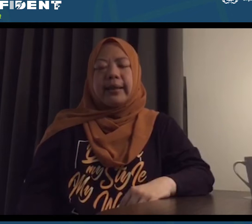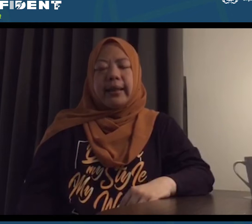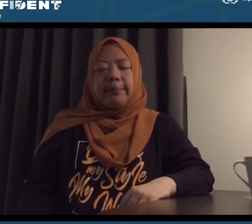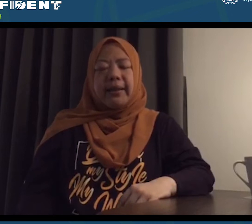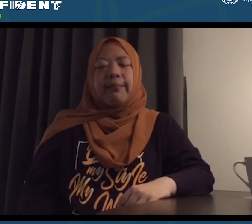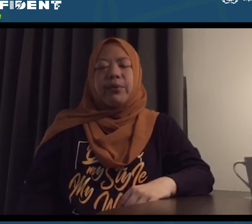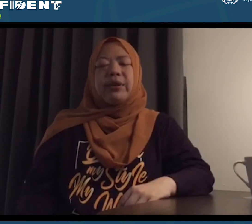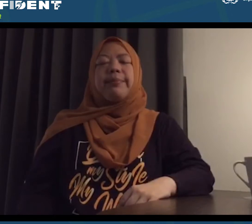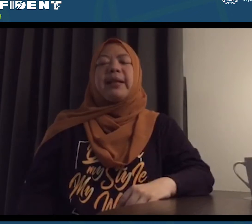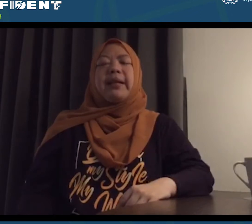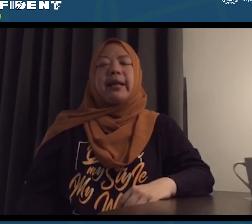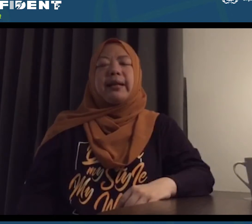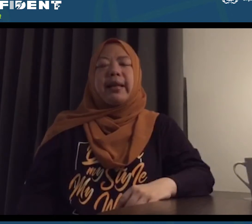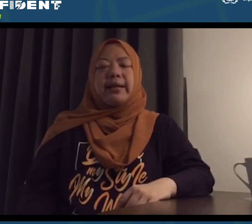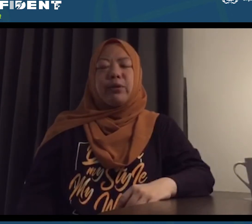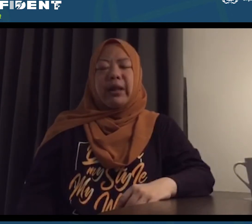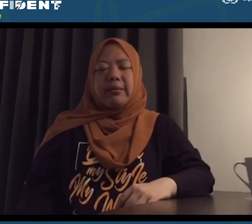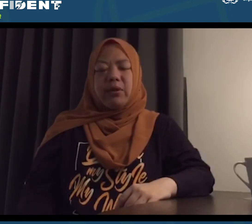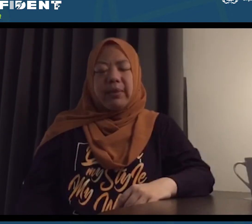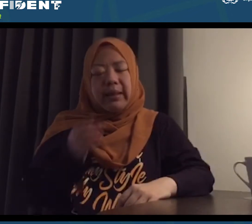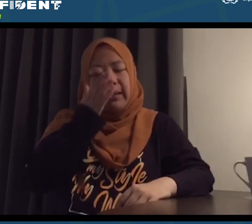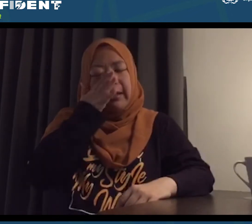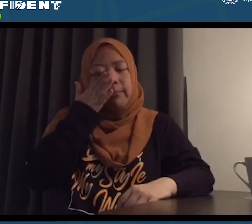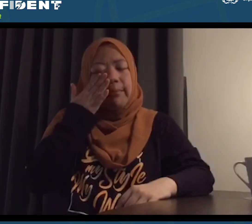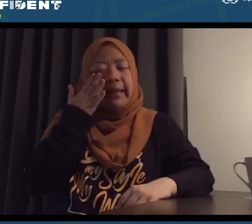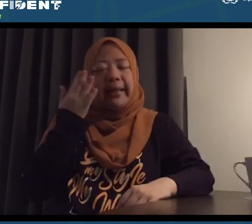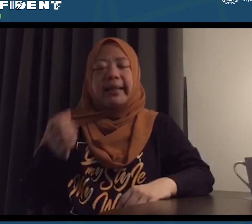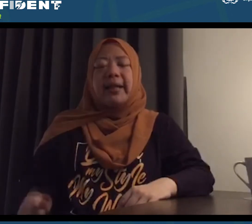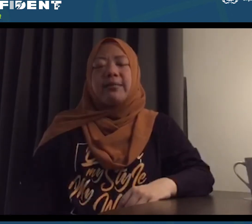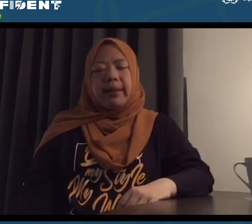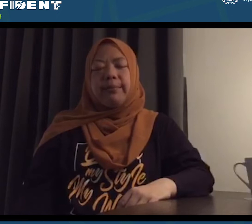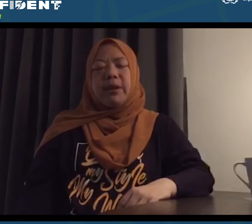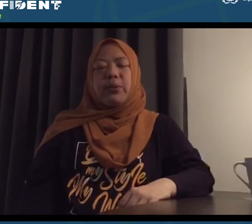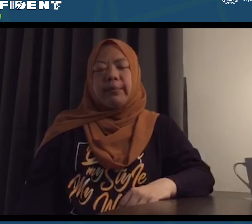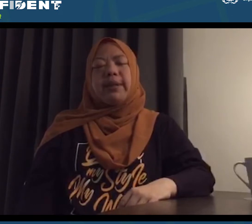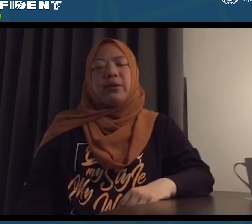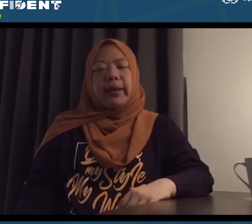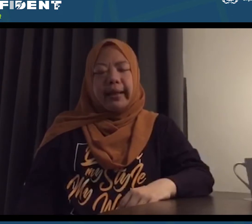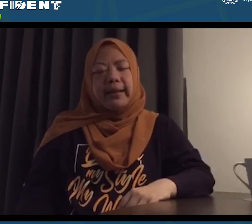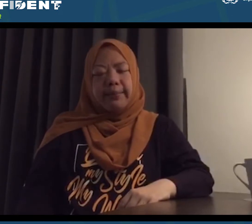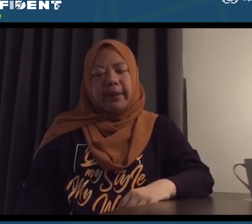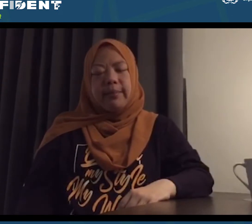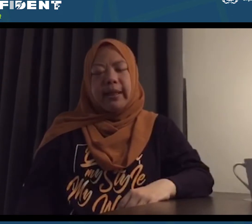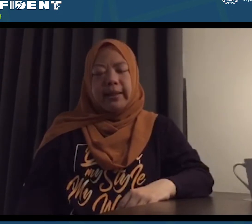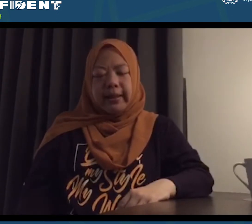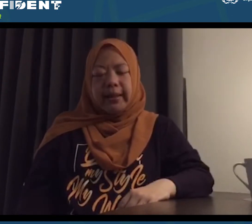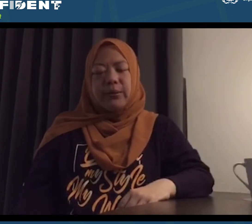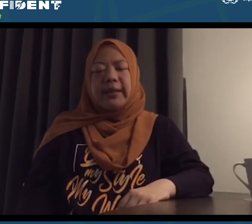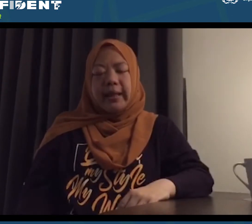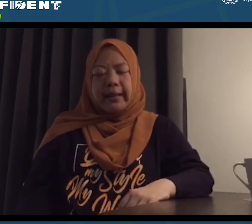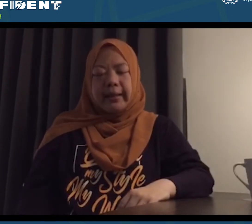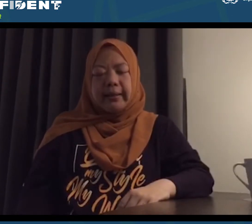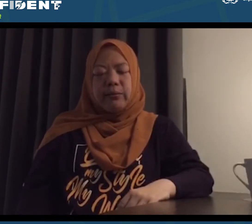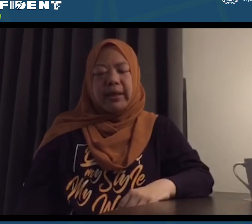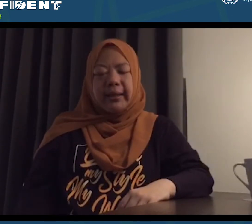Tetapi Tempo seperti yang saya sebutkan sebelumnya, memiliki adjustment, penyesuaian-penyesuaian. Seperti misalnya target